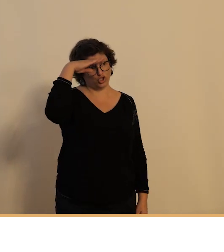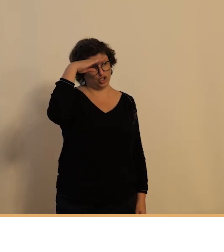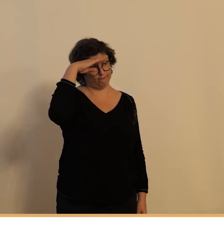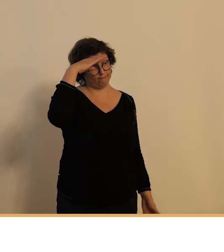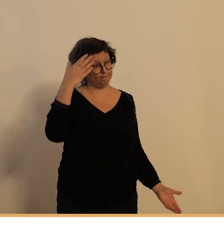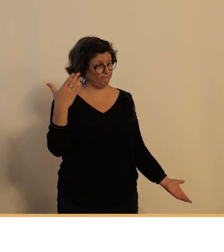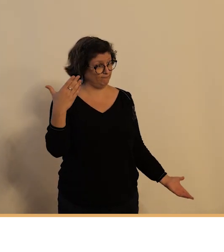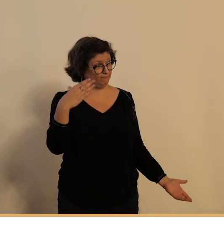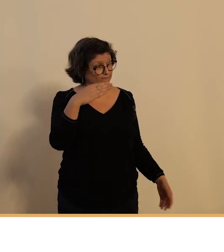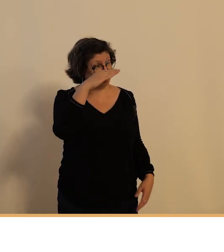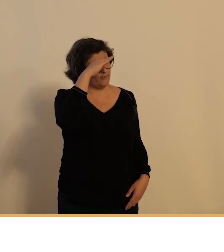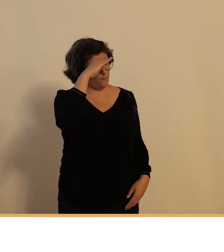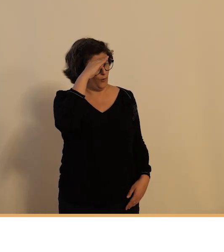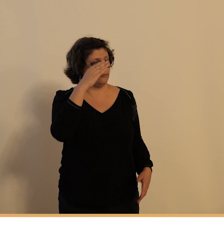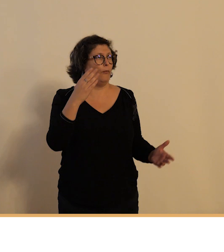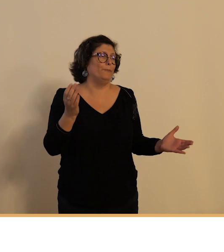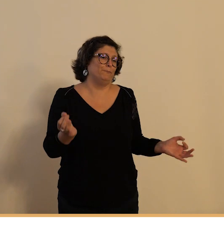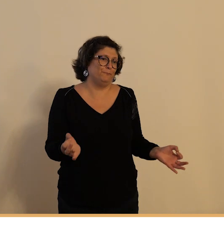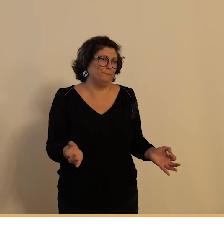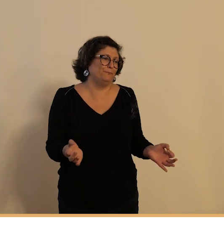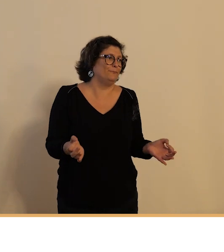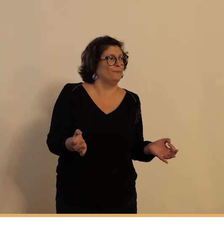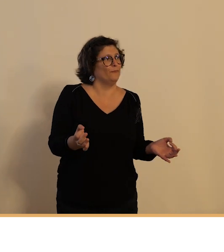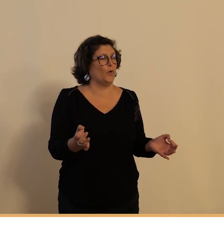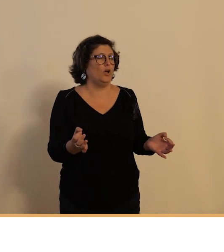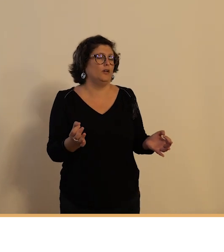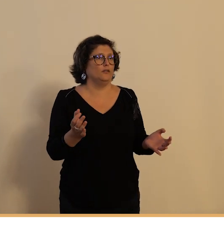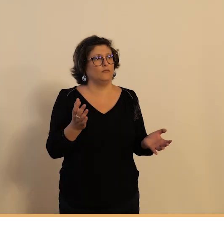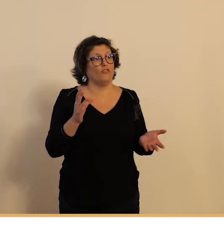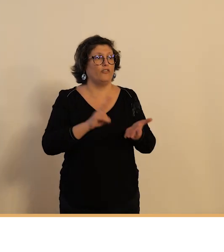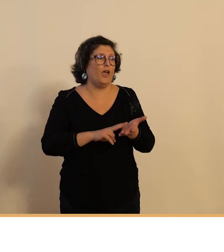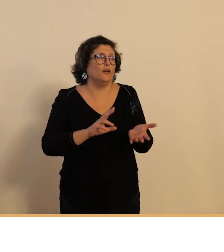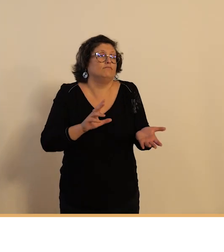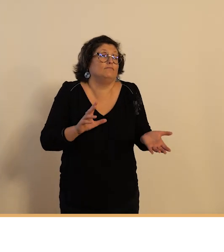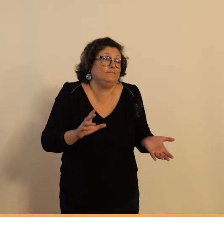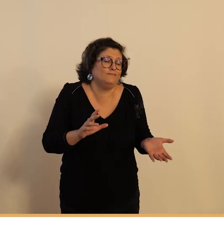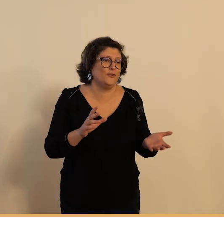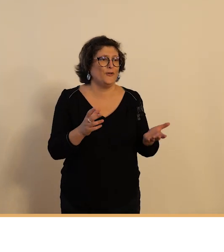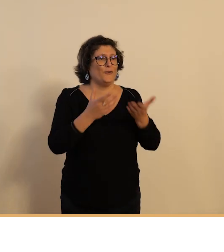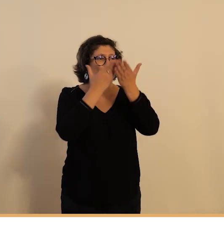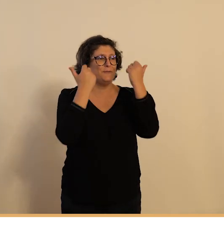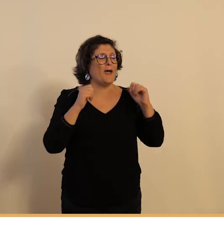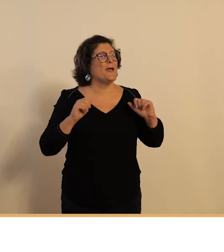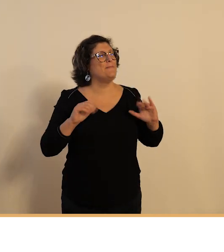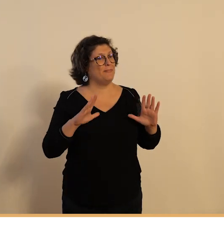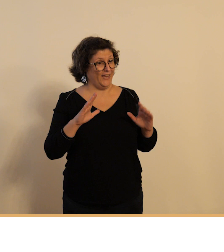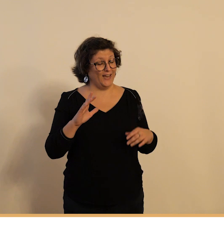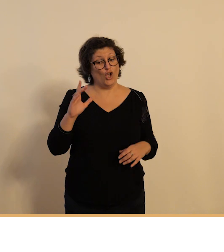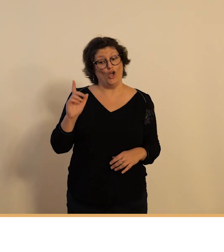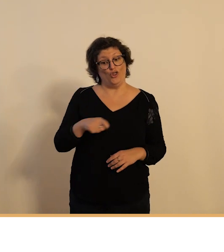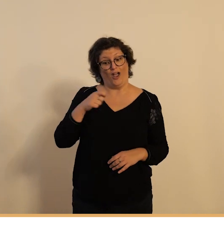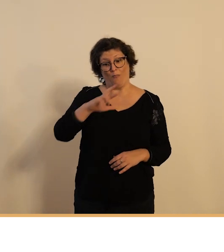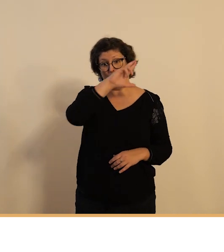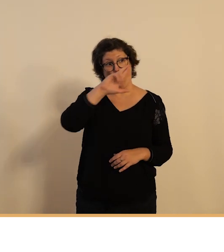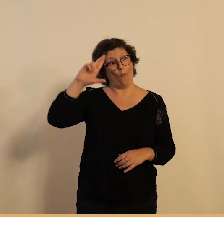alors de manière anecdotique peut-être un peu légendaire mais si c'est vrai le principe de la poste a été créé par le roi Louis XI